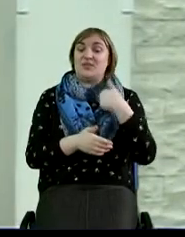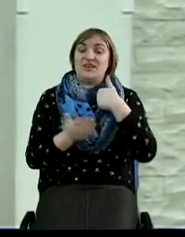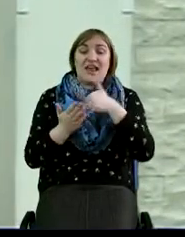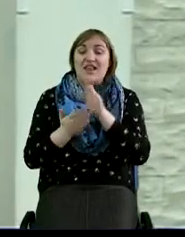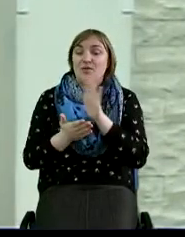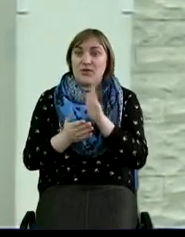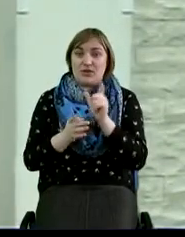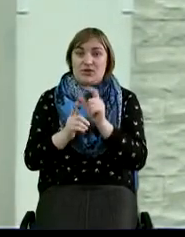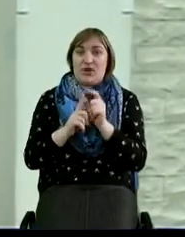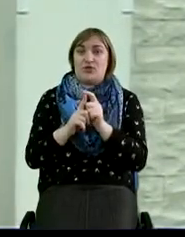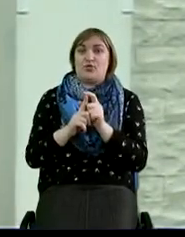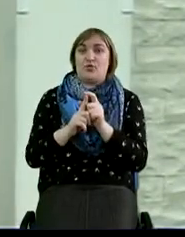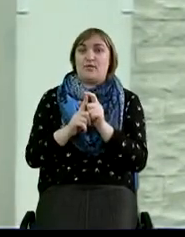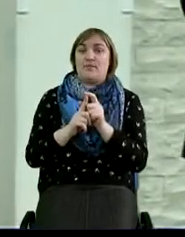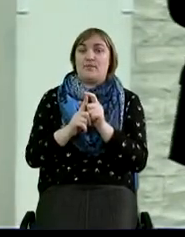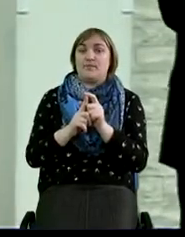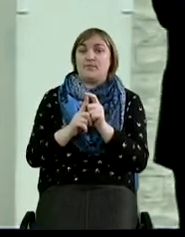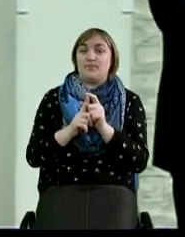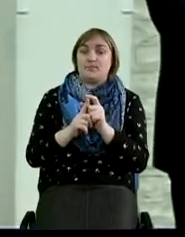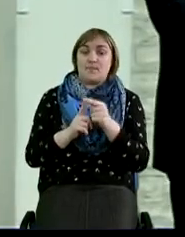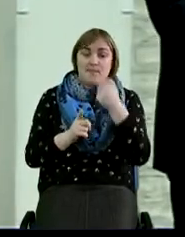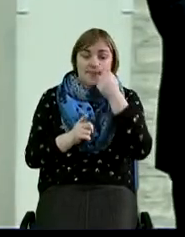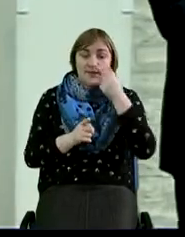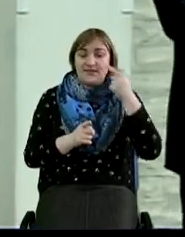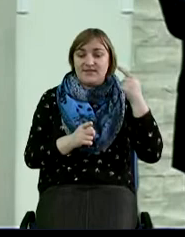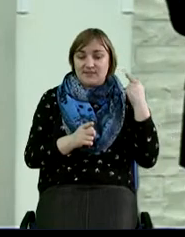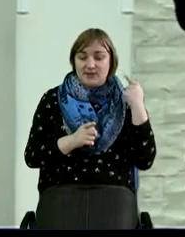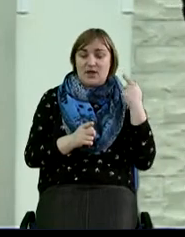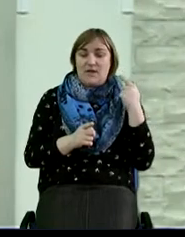Словом. Вы знаете, совсем недавно